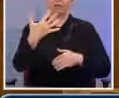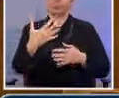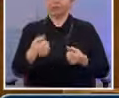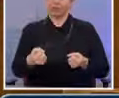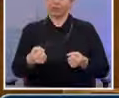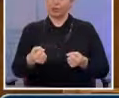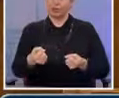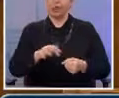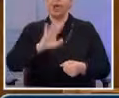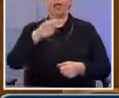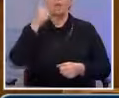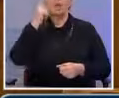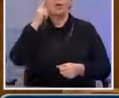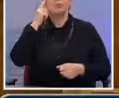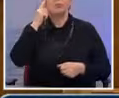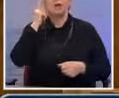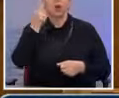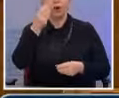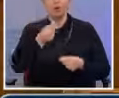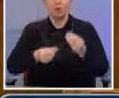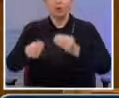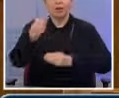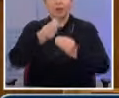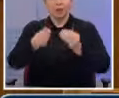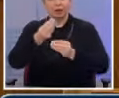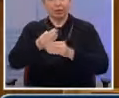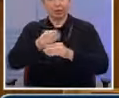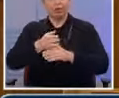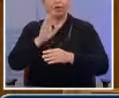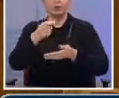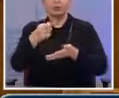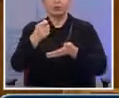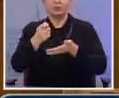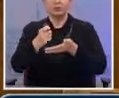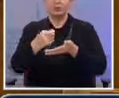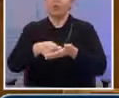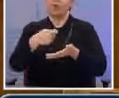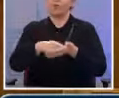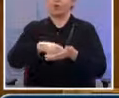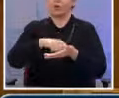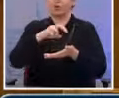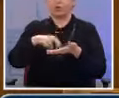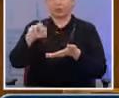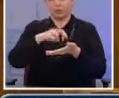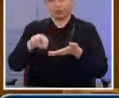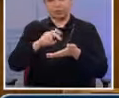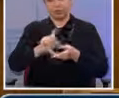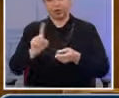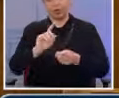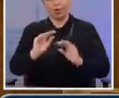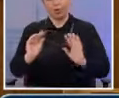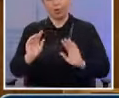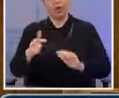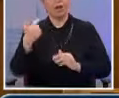πρόσθετες πέραν των ήδη ψηφισμένων φορολογικές επιβαρύνσεις των πολιτών.